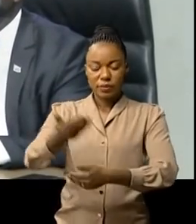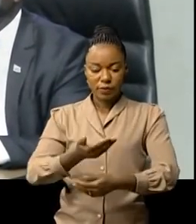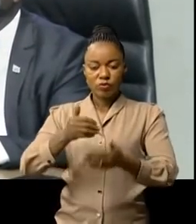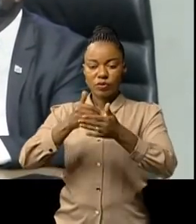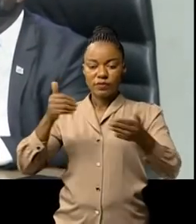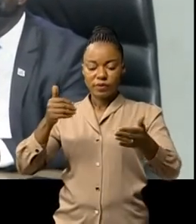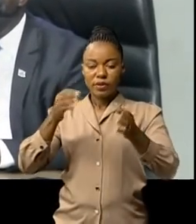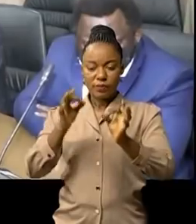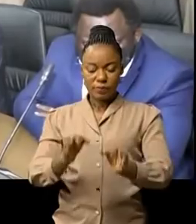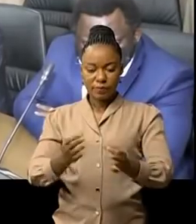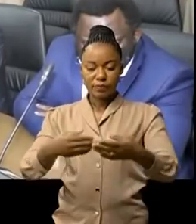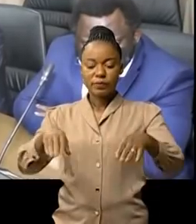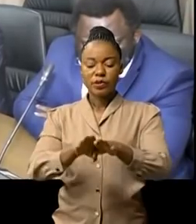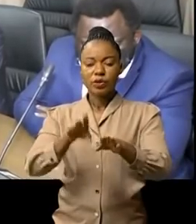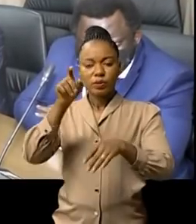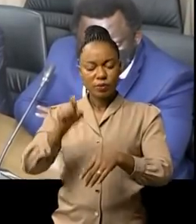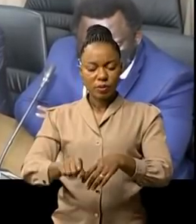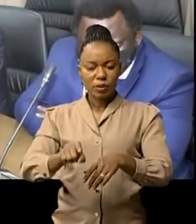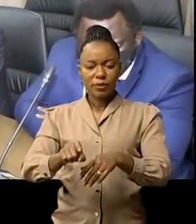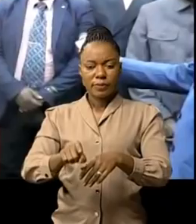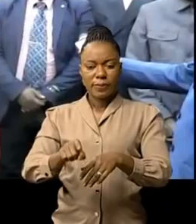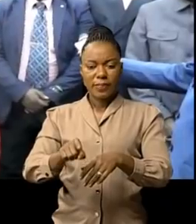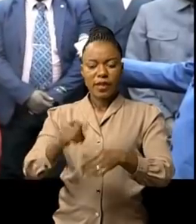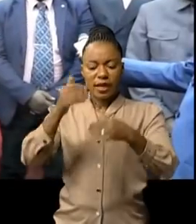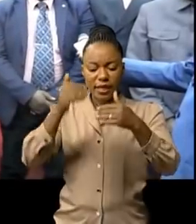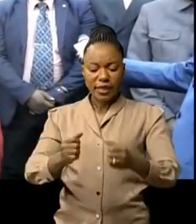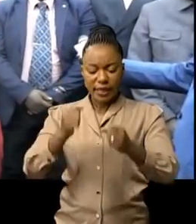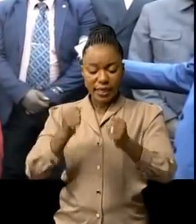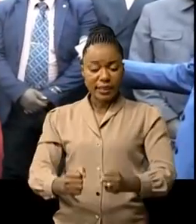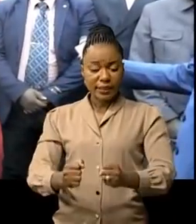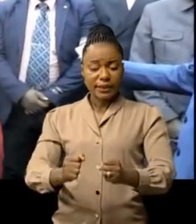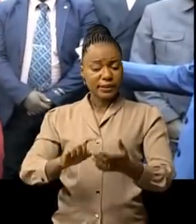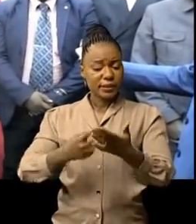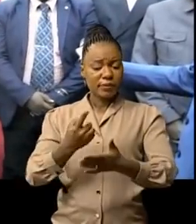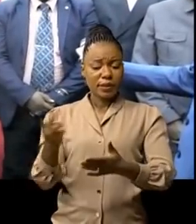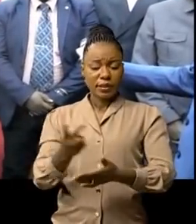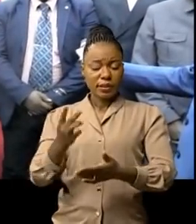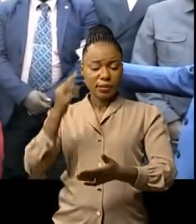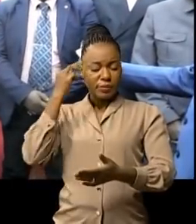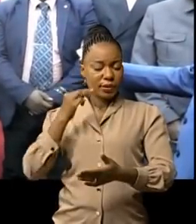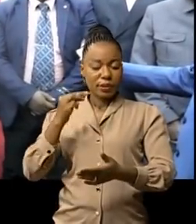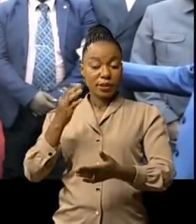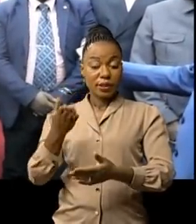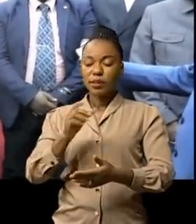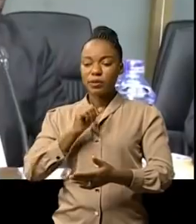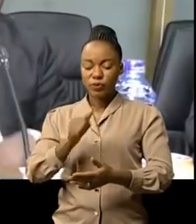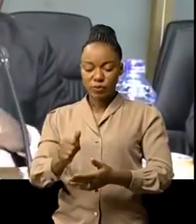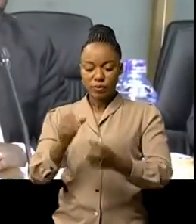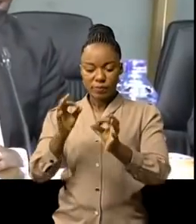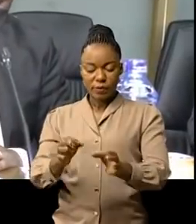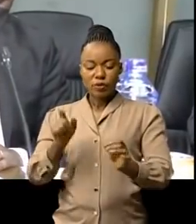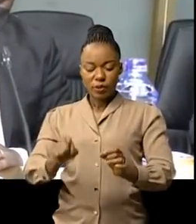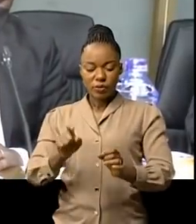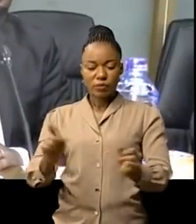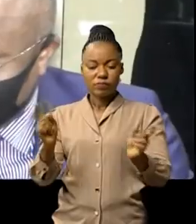conclu par dire qu'on ne pouvait pas s'arrêter à eux, qu faut aller directement voir le Premier ministre, parce que c'est lui qui